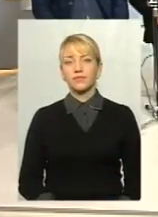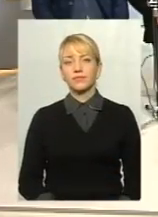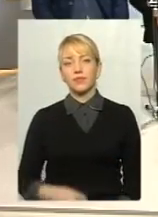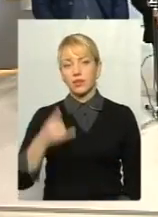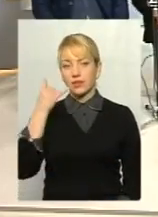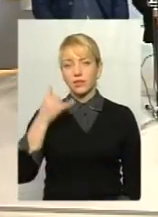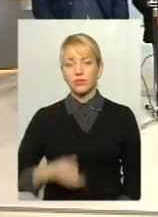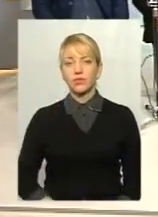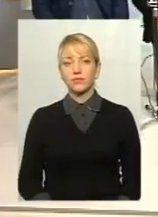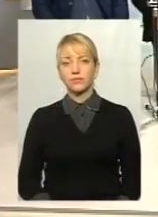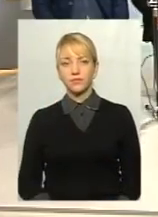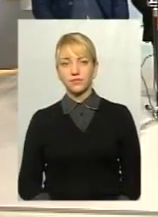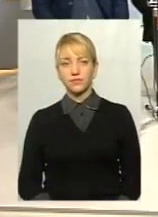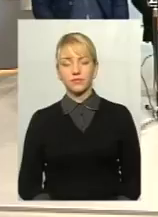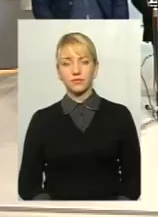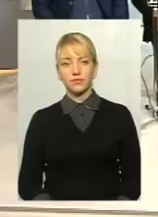слухаємо Вас, говоріть, будь ласка.